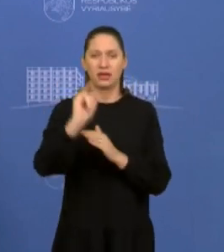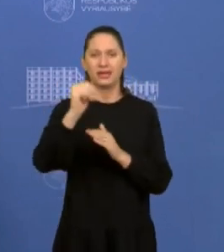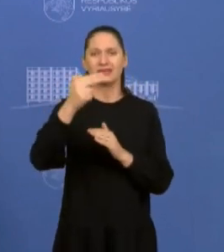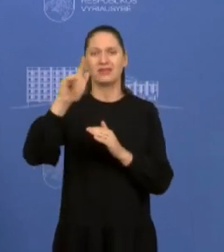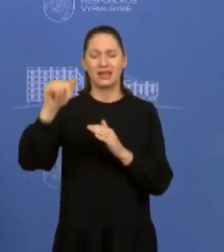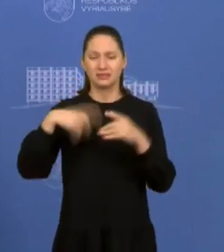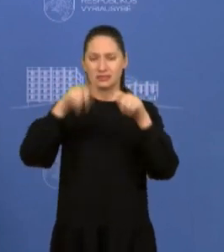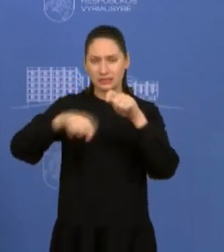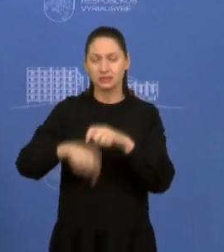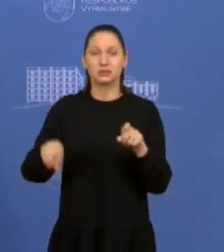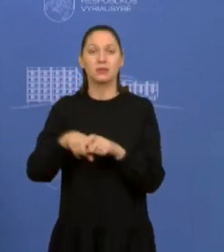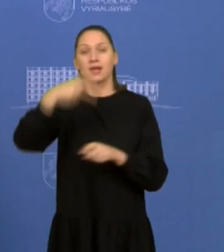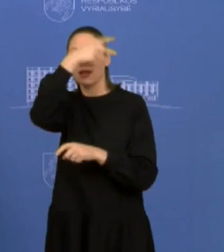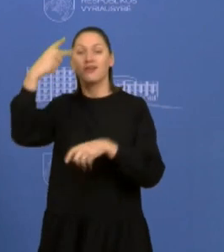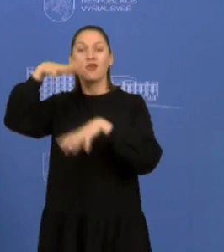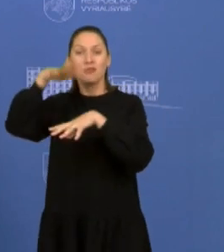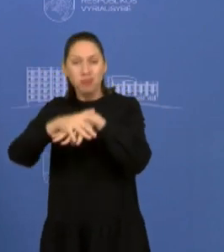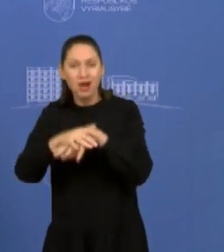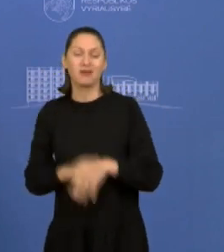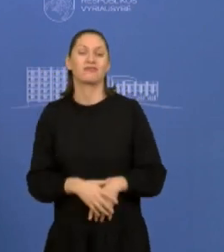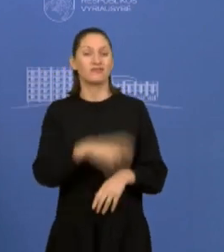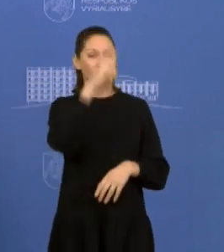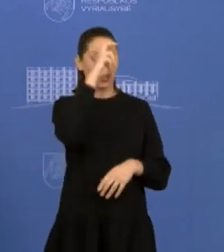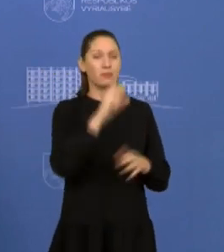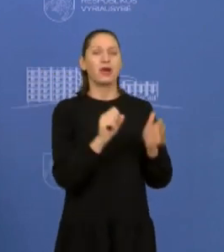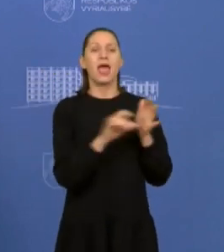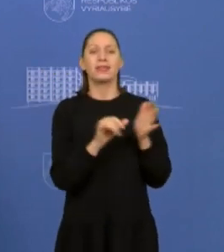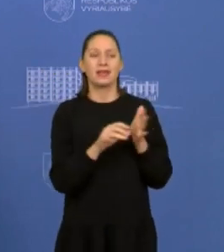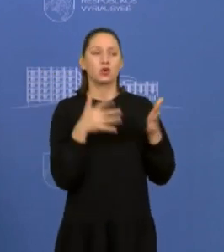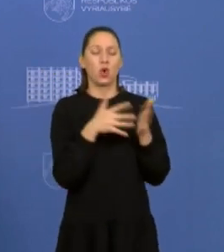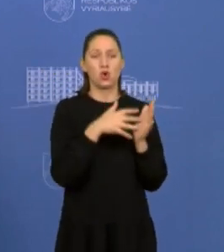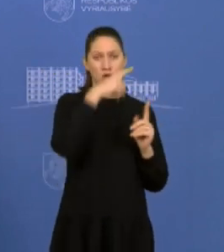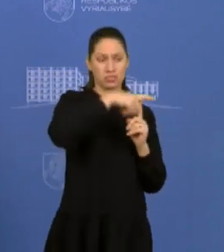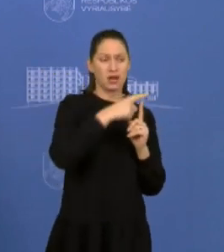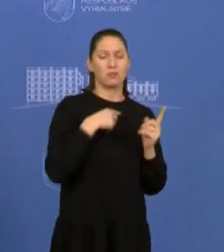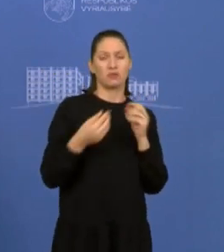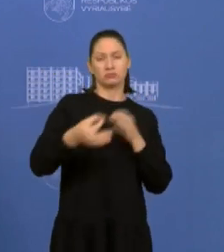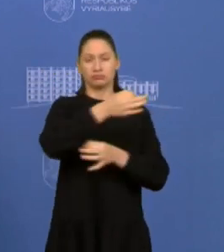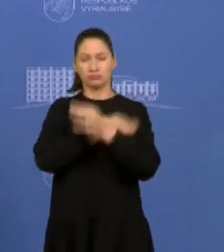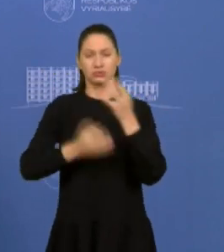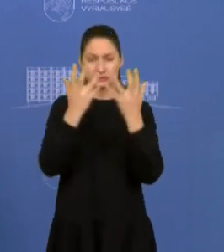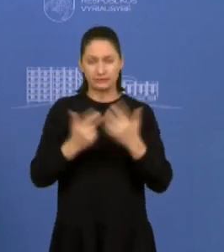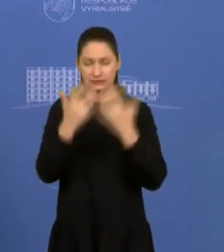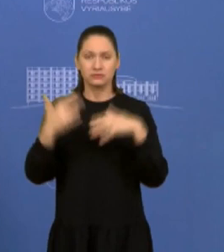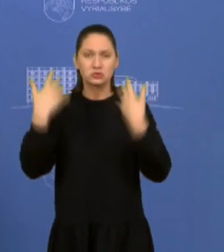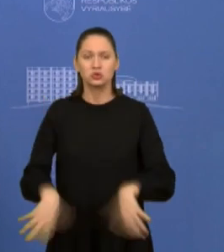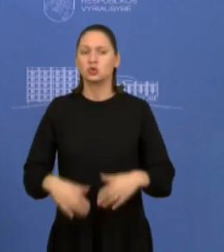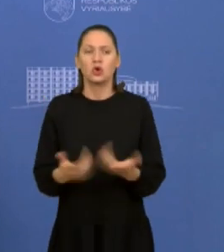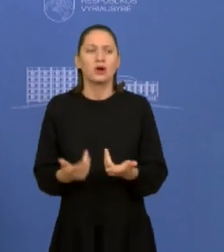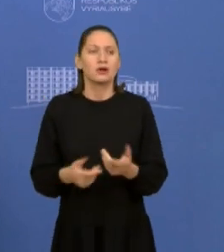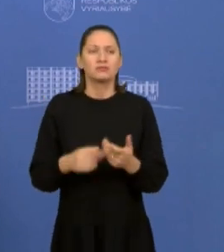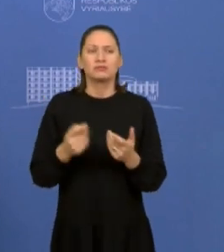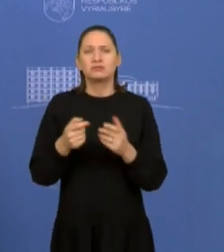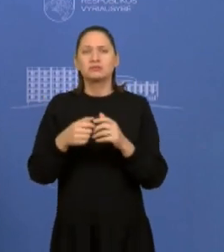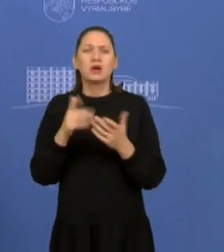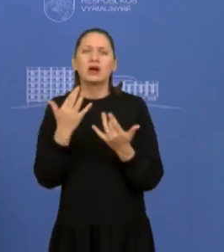Lietuvos bankų ir Valsybinė energetikos reguliavimo taryba, tai iš esmės poveikis yra paklaidos